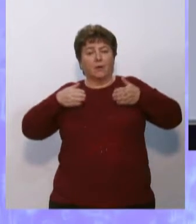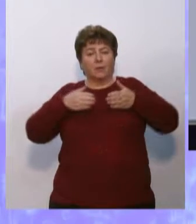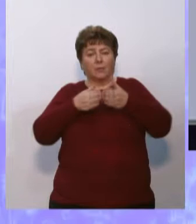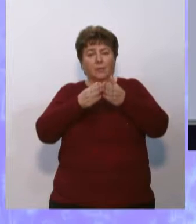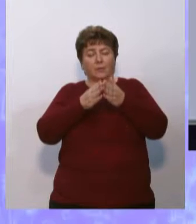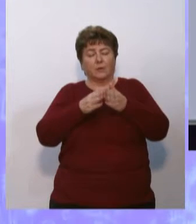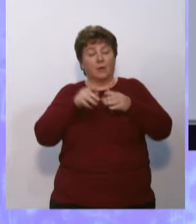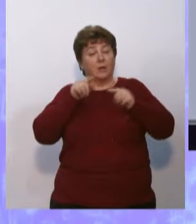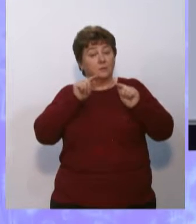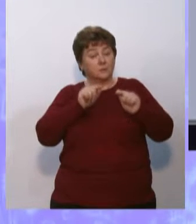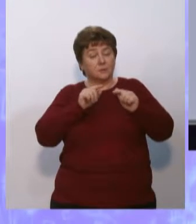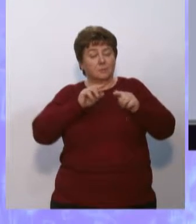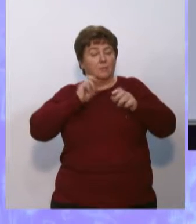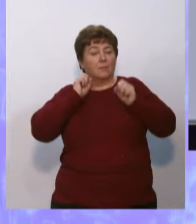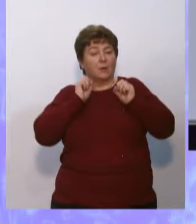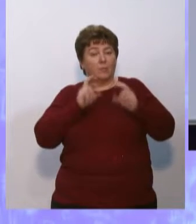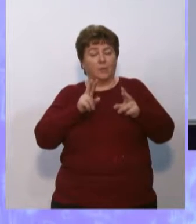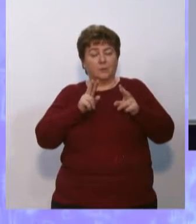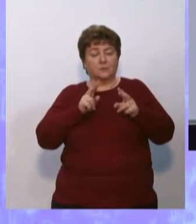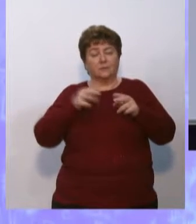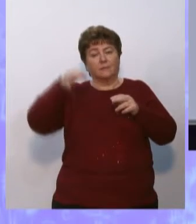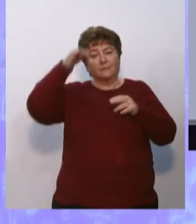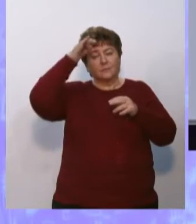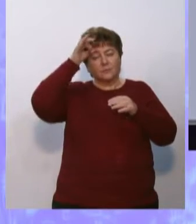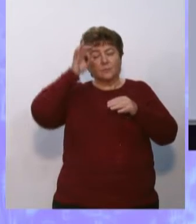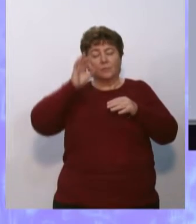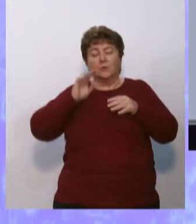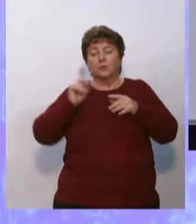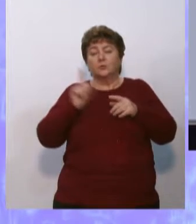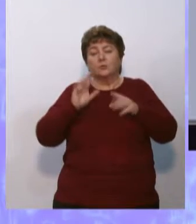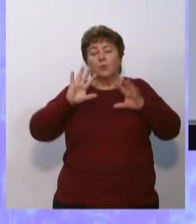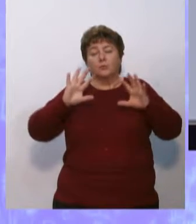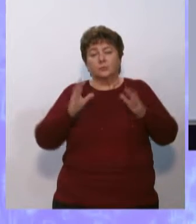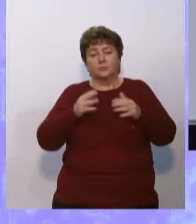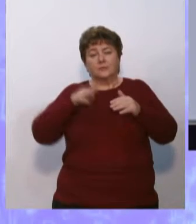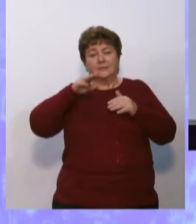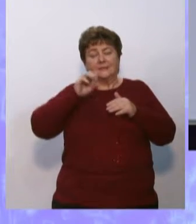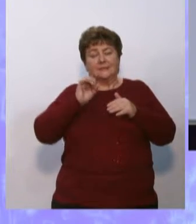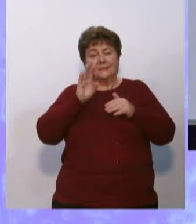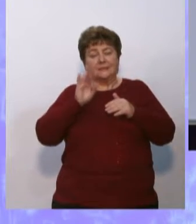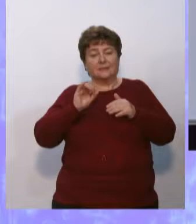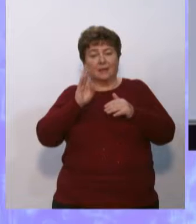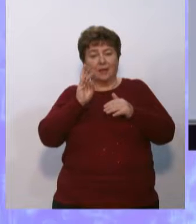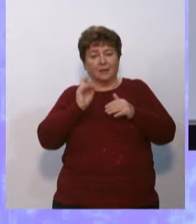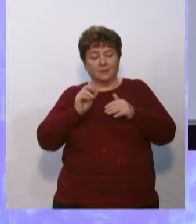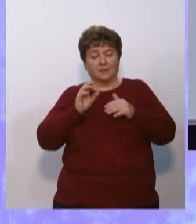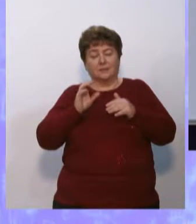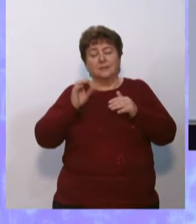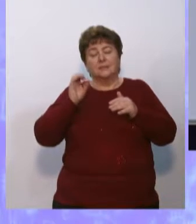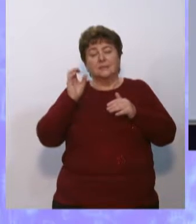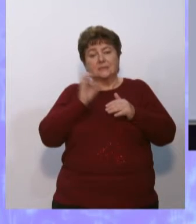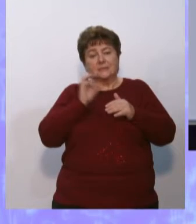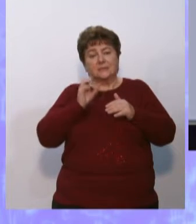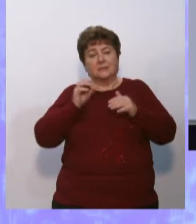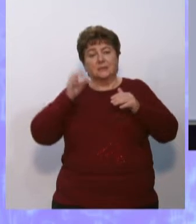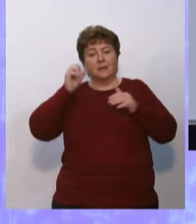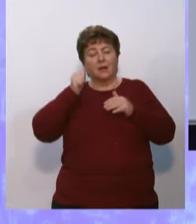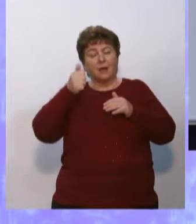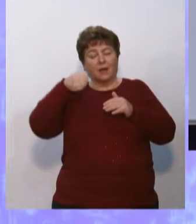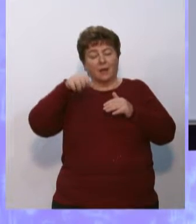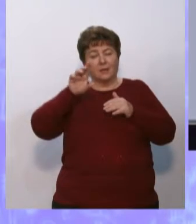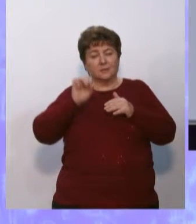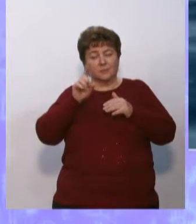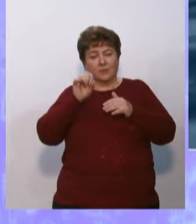с ним очень опасно. Вспомните последствия столкновения Титаника с айсбергом. Что